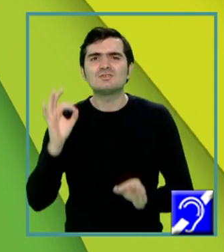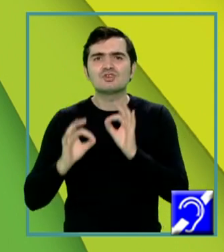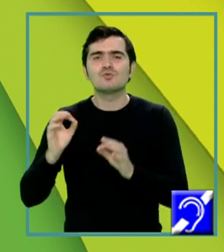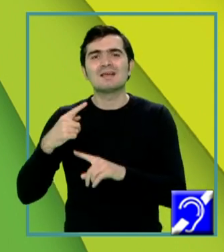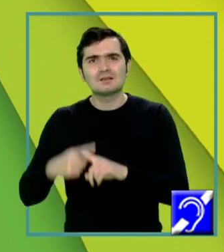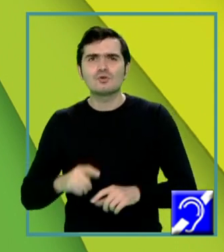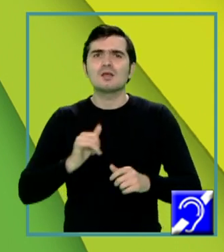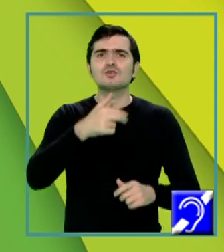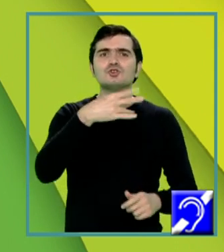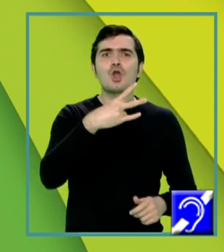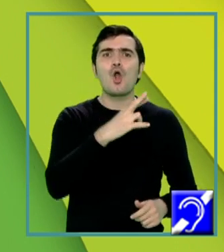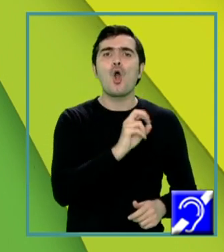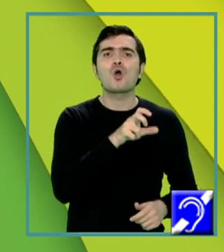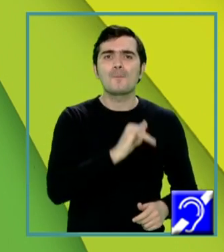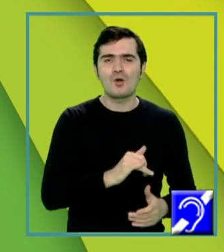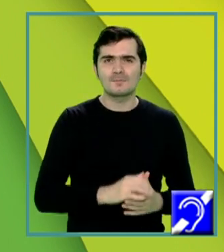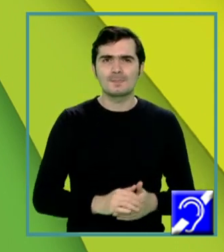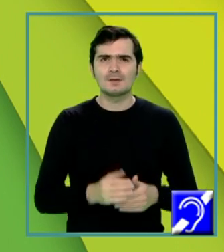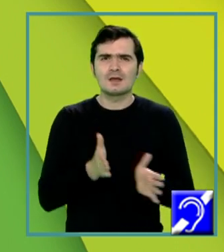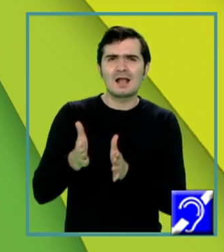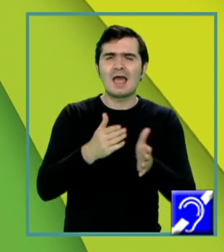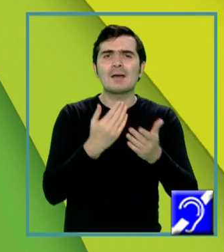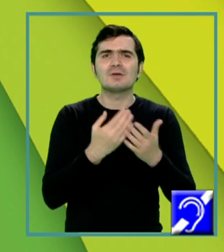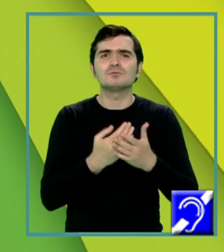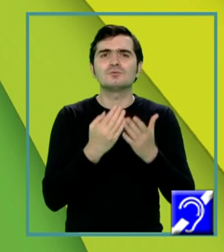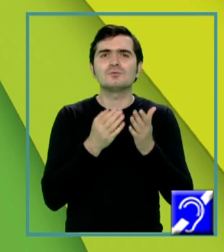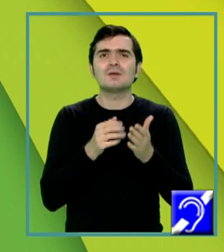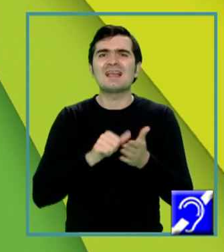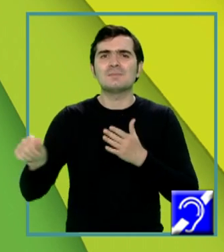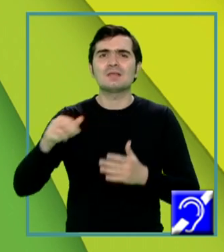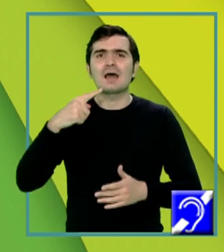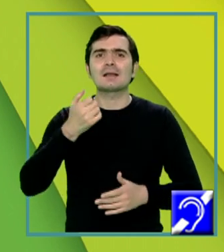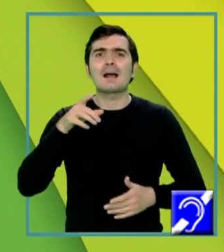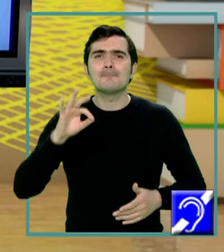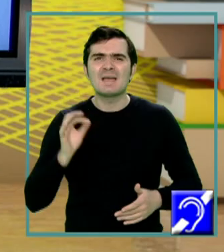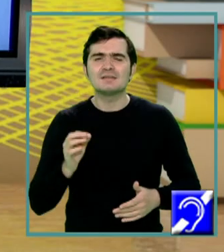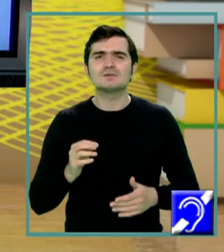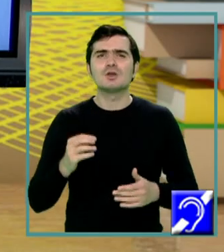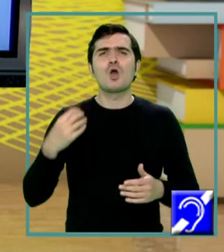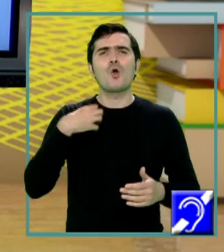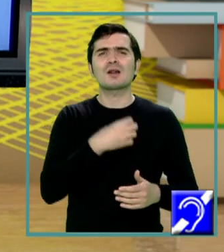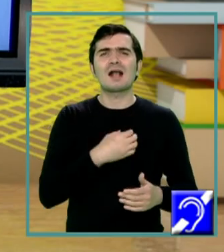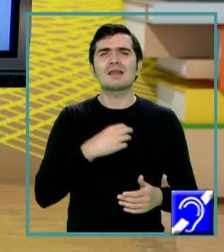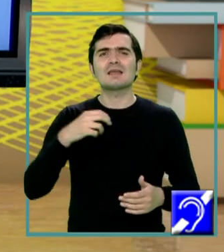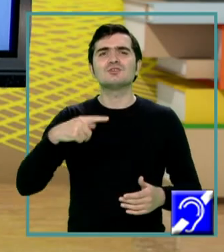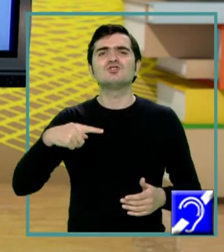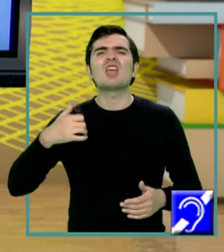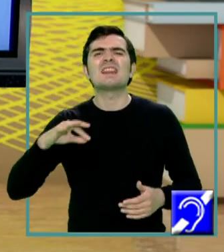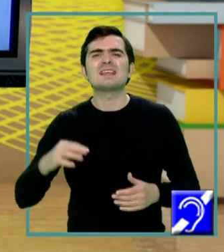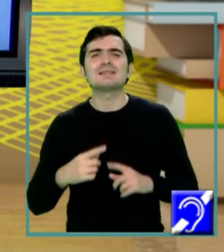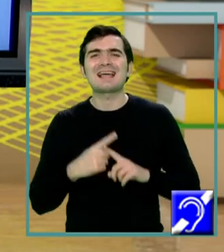sexuali. Căile de eliminare a gameților, organe genitale externe și glande anexe.